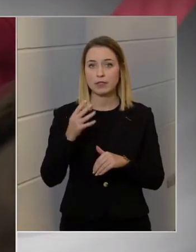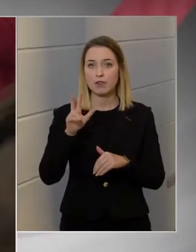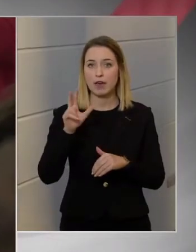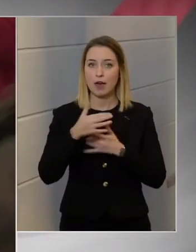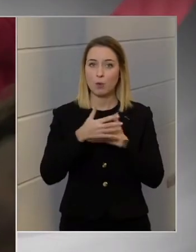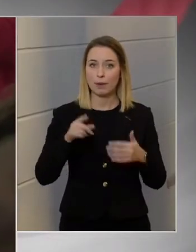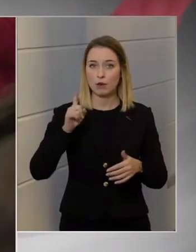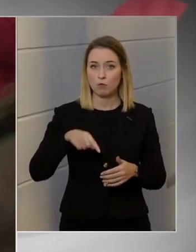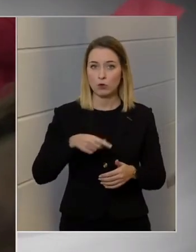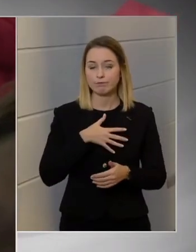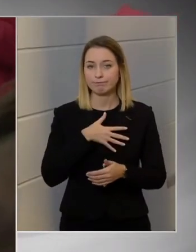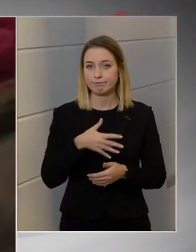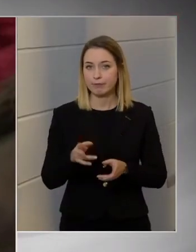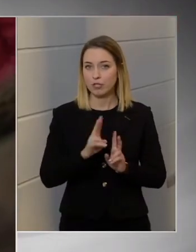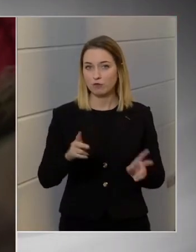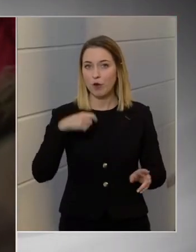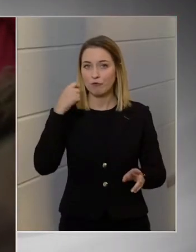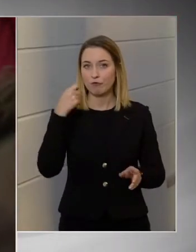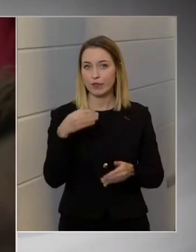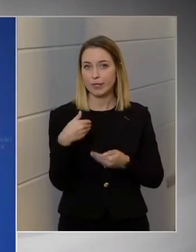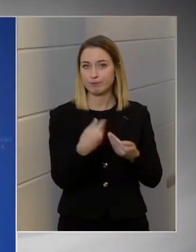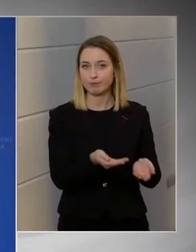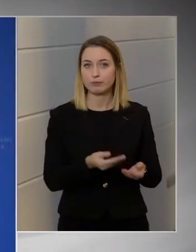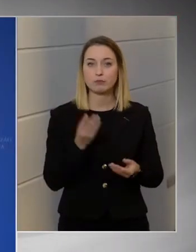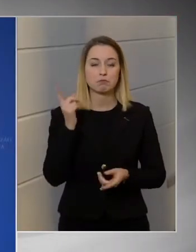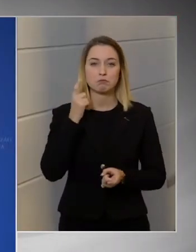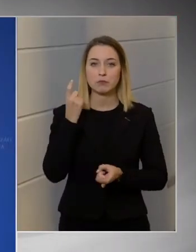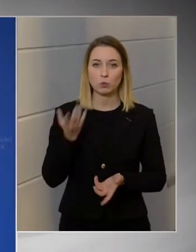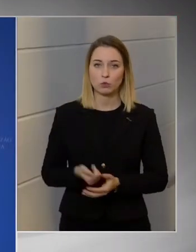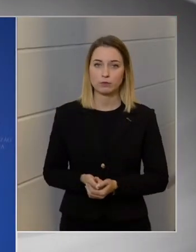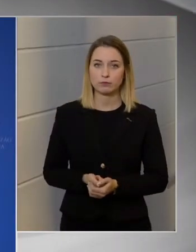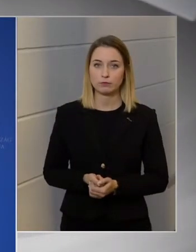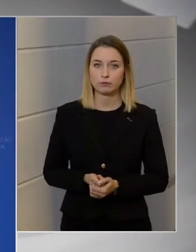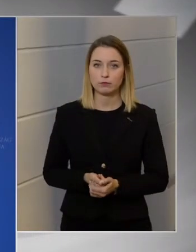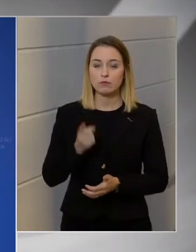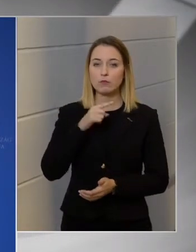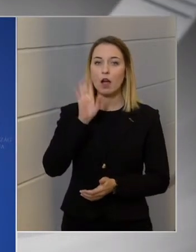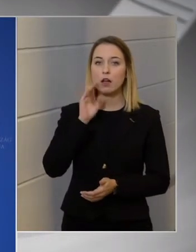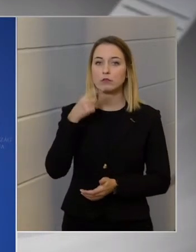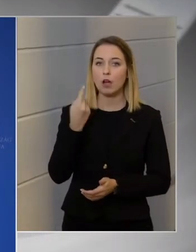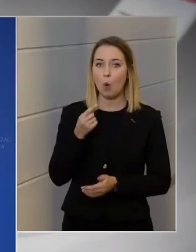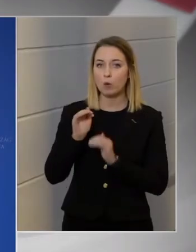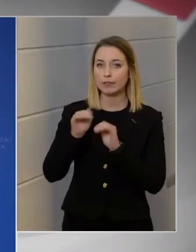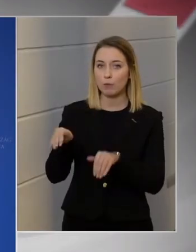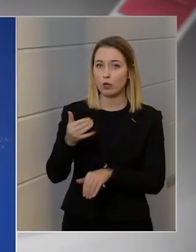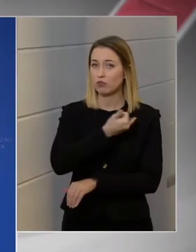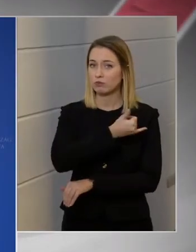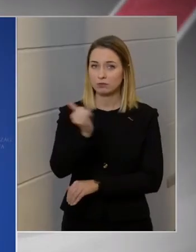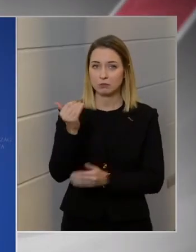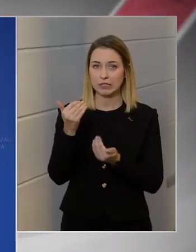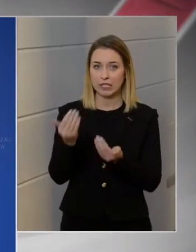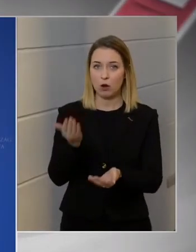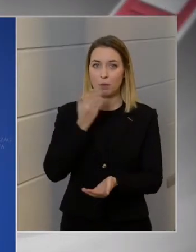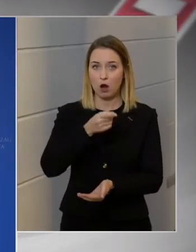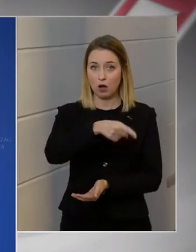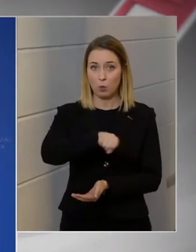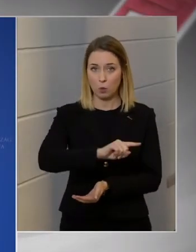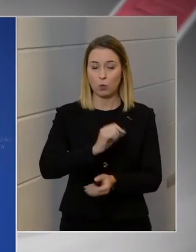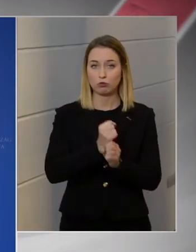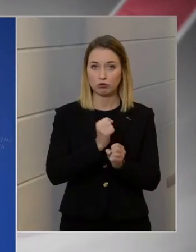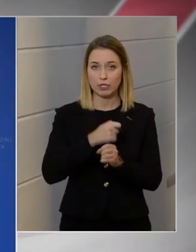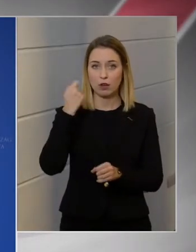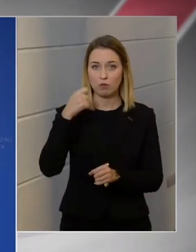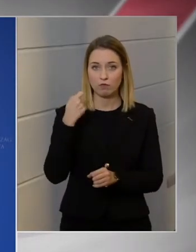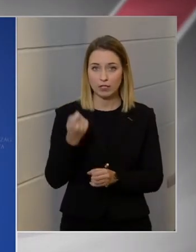millió forint, mégiscsak jut ennek a filmnek. Erről mit gondol? Hát azt, hogy tau támogatást mindenki kap. Tehát, ha önök csinálnak egy filmet,